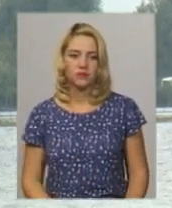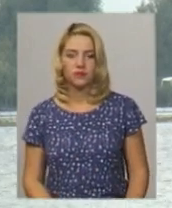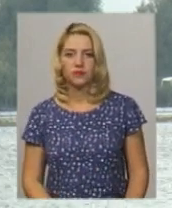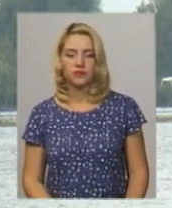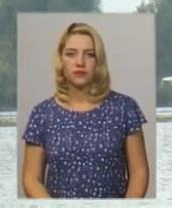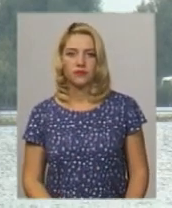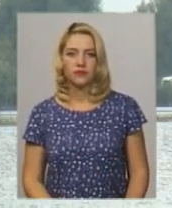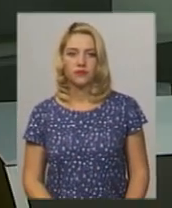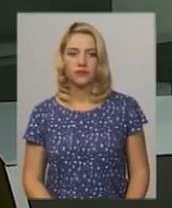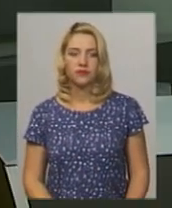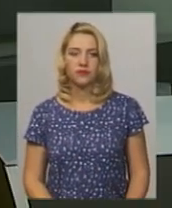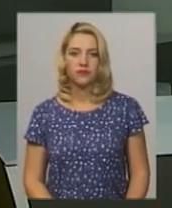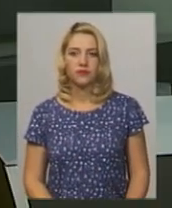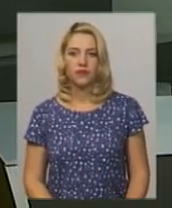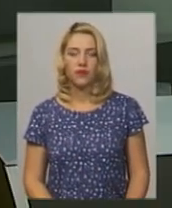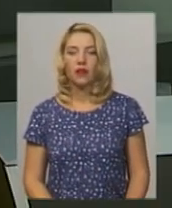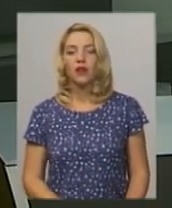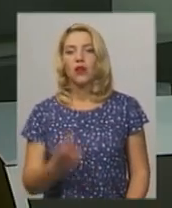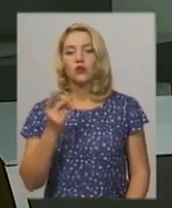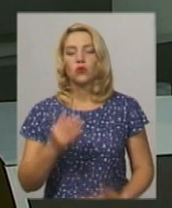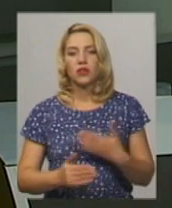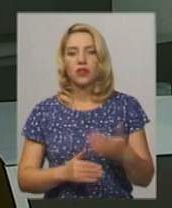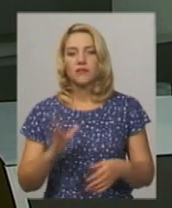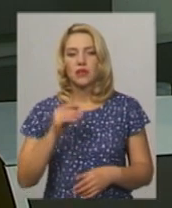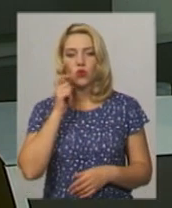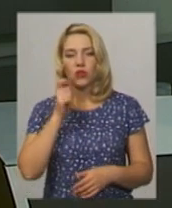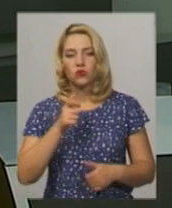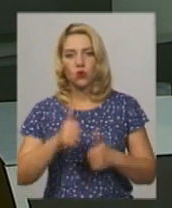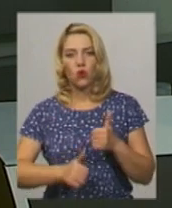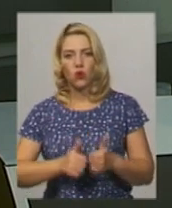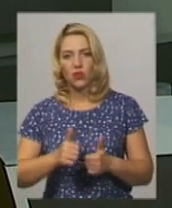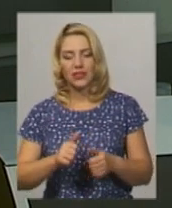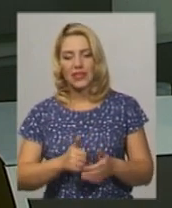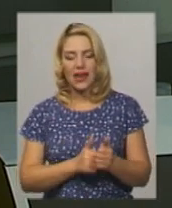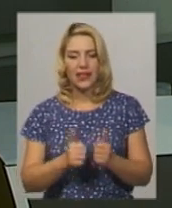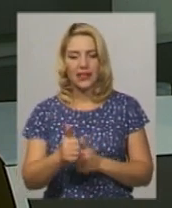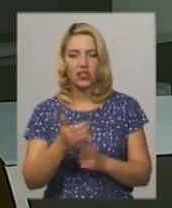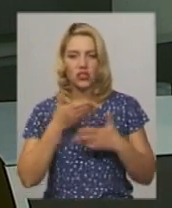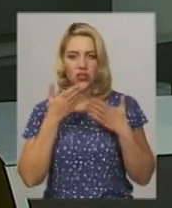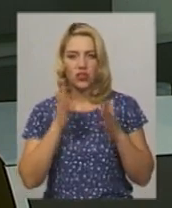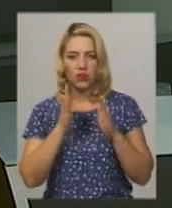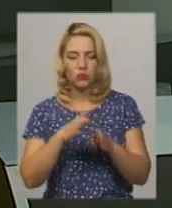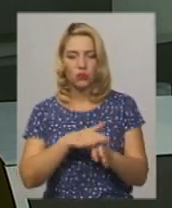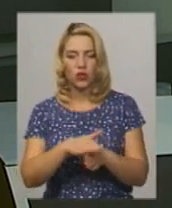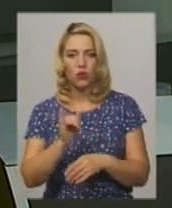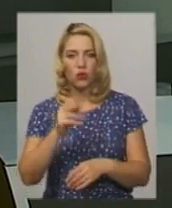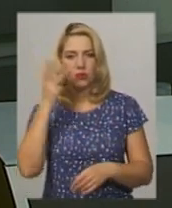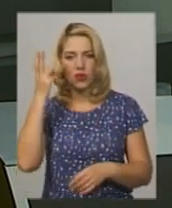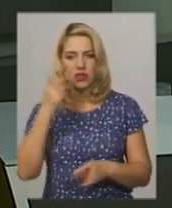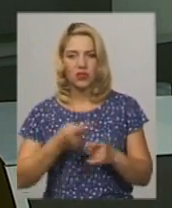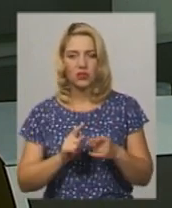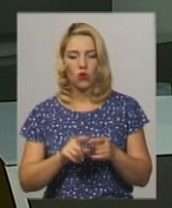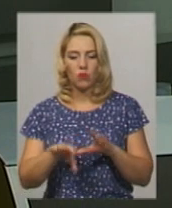Хмельниччина. Другий етап всеукраїнського конкурсу «Лідер читання» відбувся сьогодні в Хмельницькому. Обирали